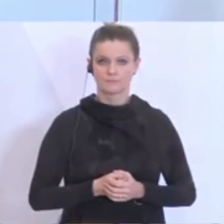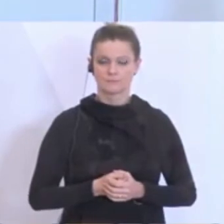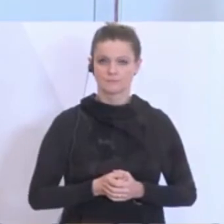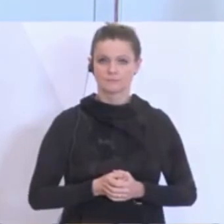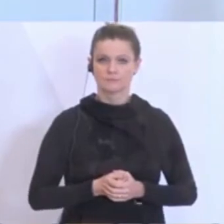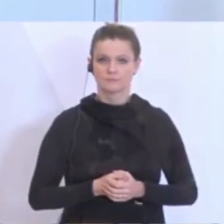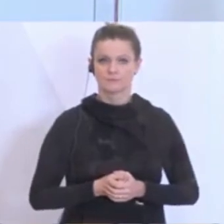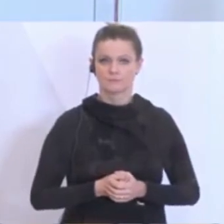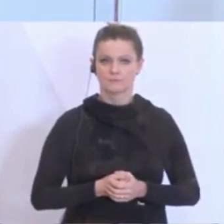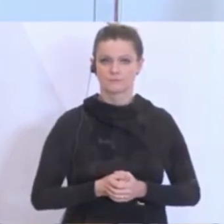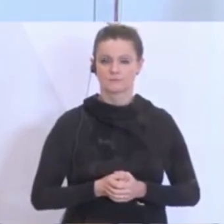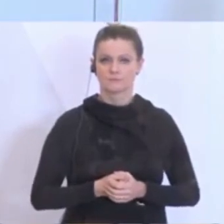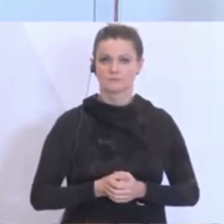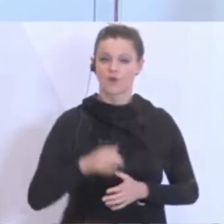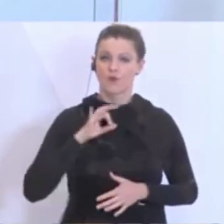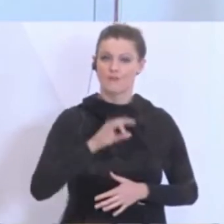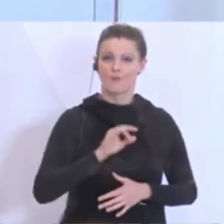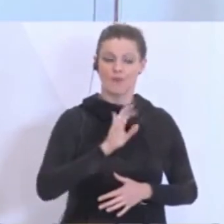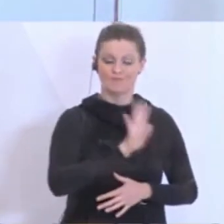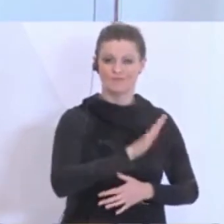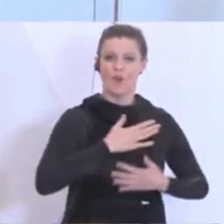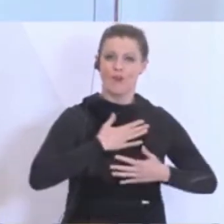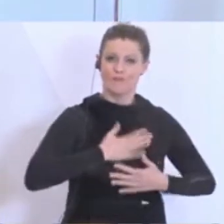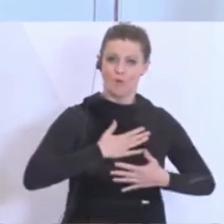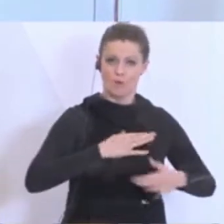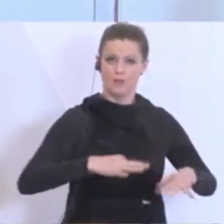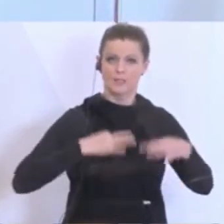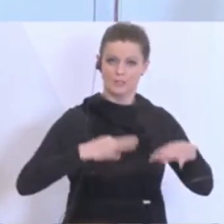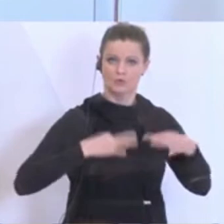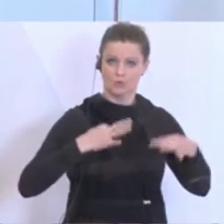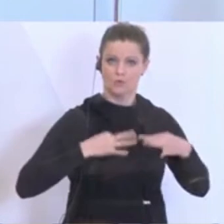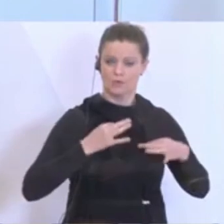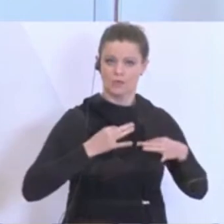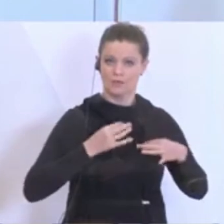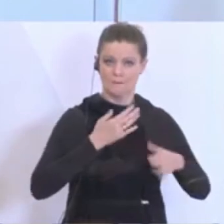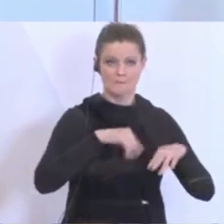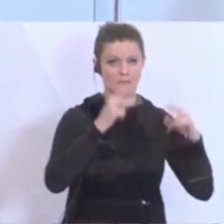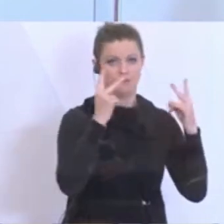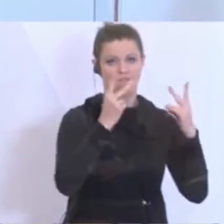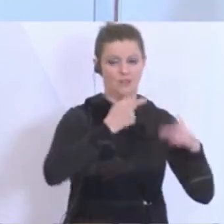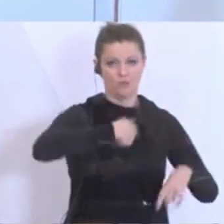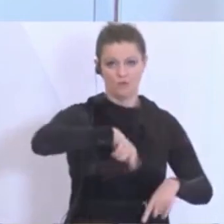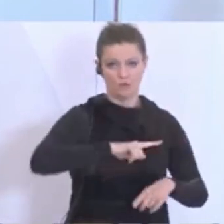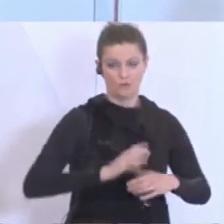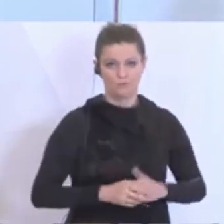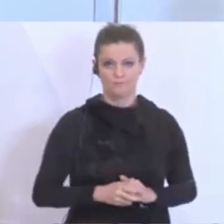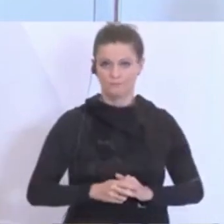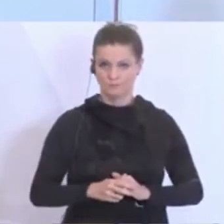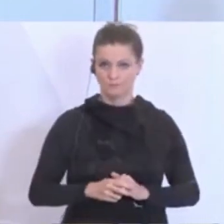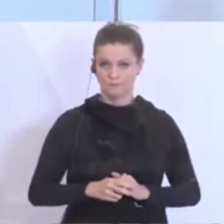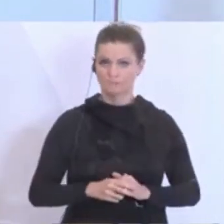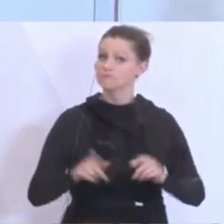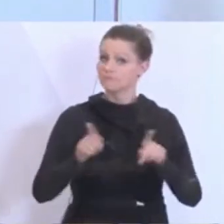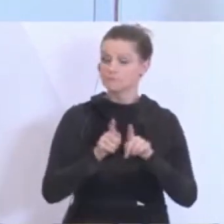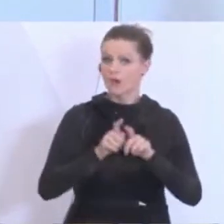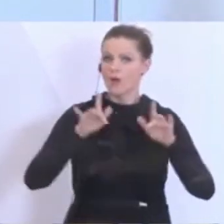Wohl unserer Grundwehrdiener und ihrer Gesundheit ist uns natürlich das größte Anlegen in diesem Zusammenhang. Wir